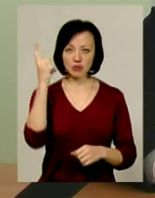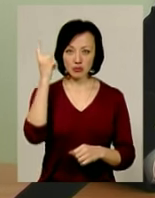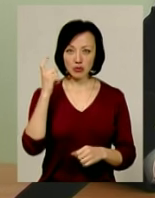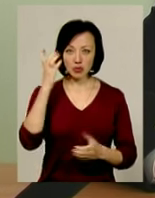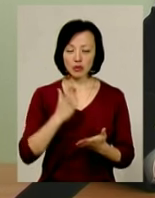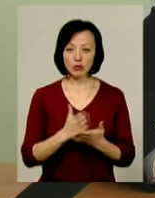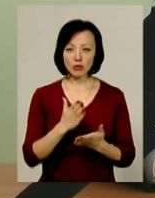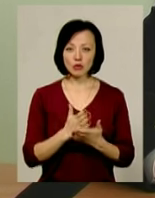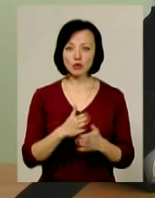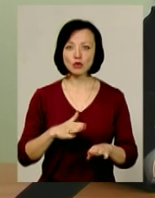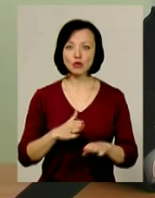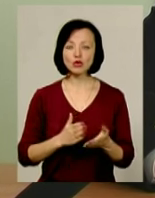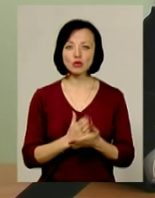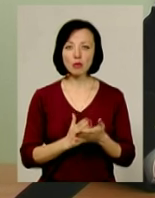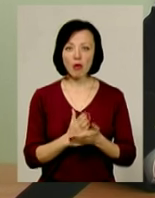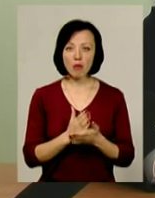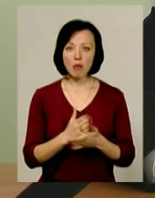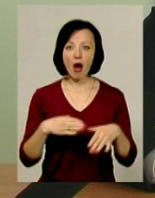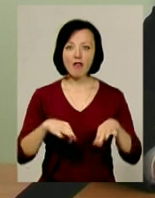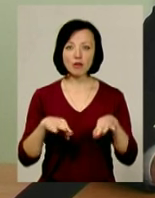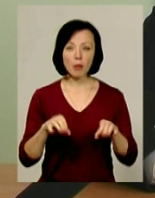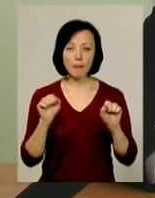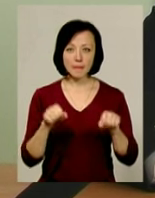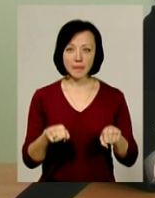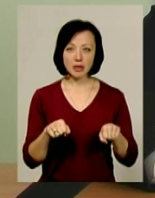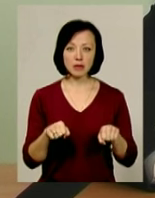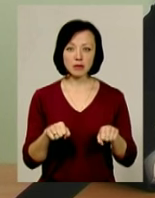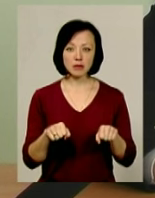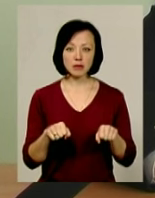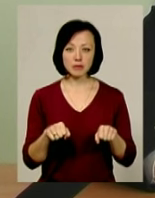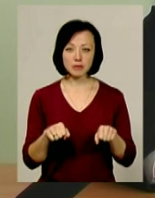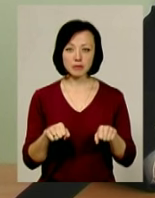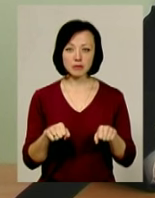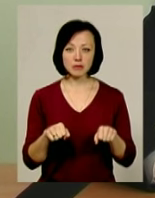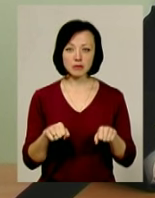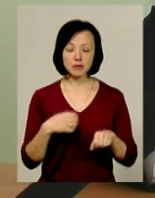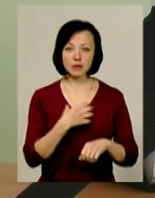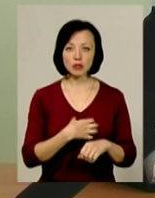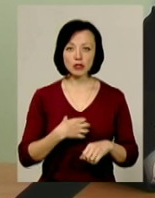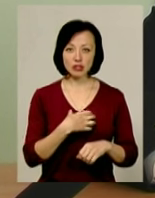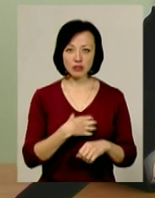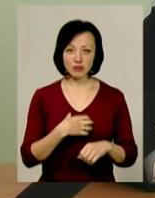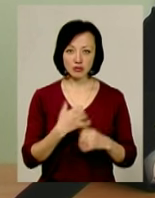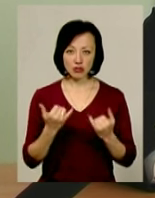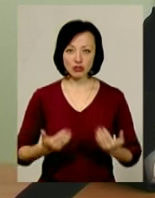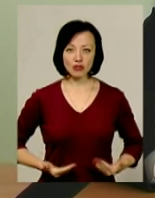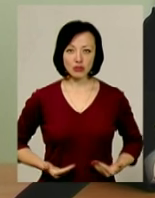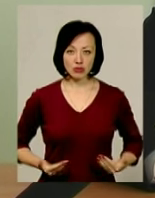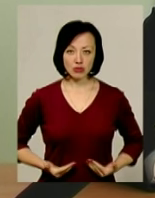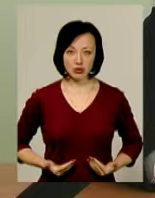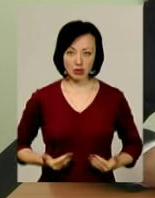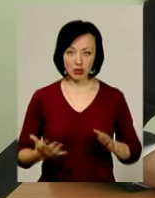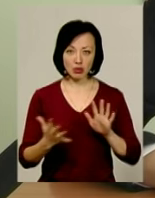так як знаходиться в службовому автомобілі. І міг задіти важливі органи для життя нападаючого.